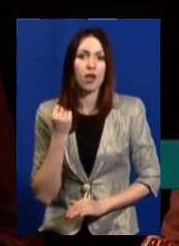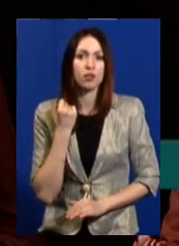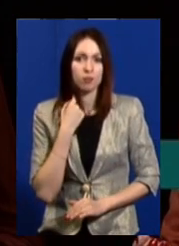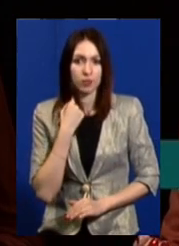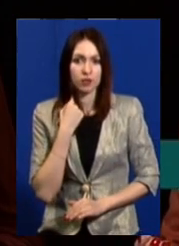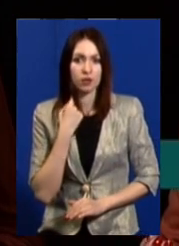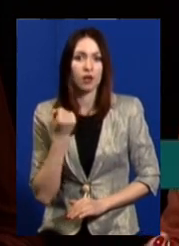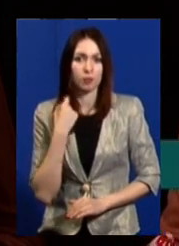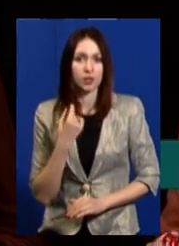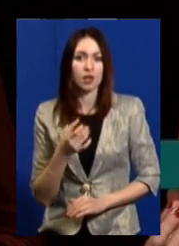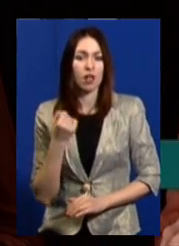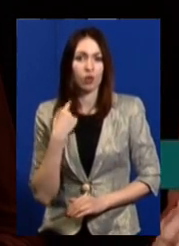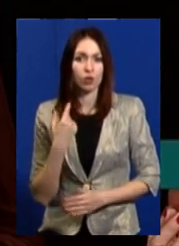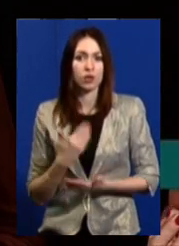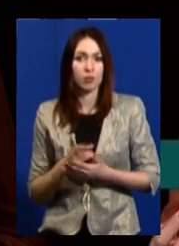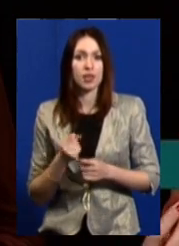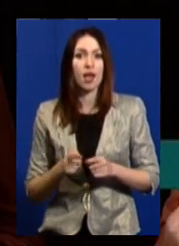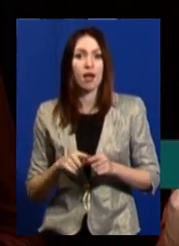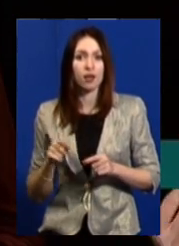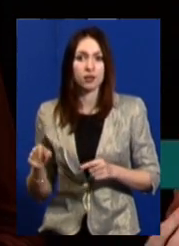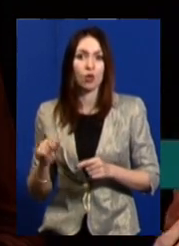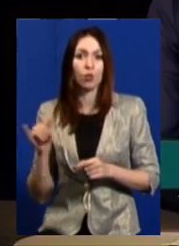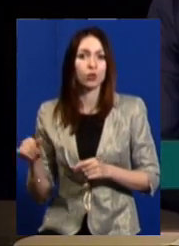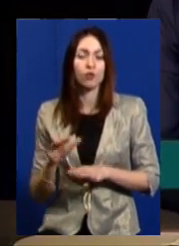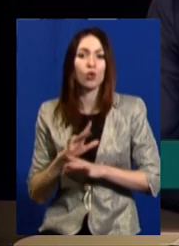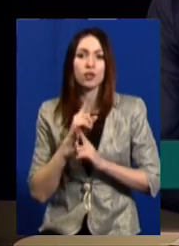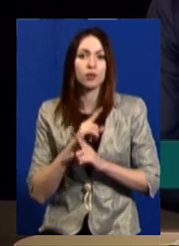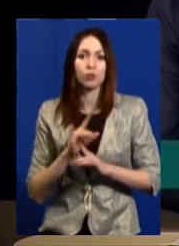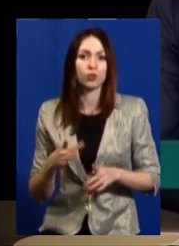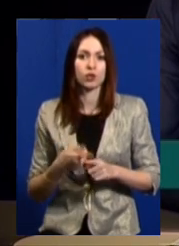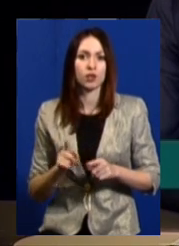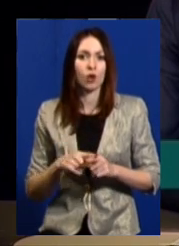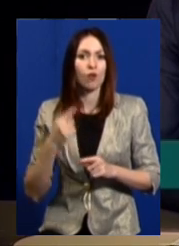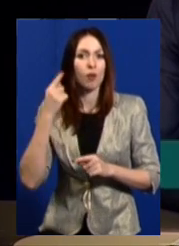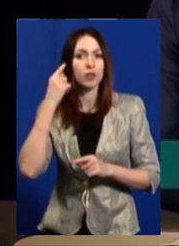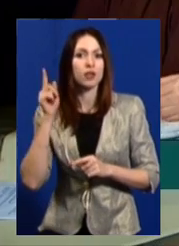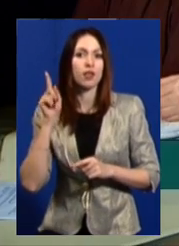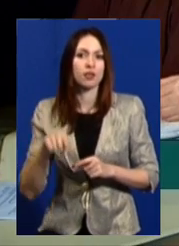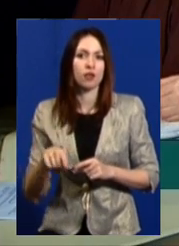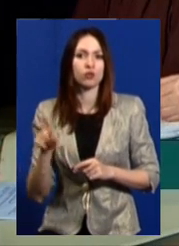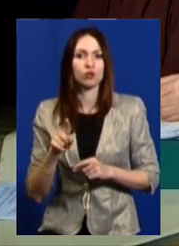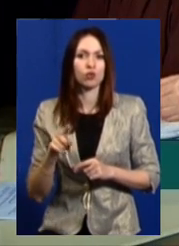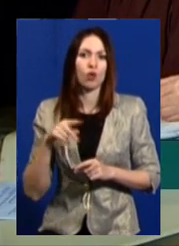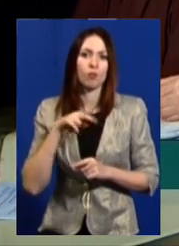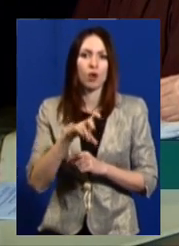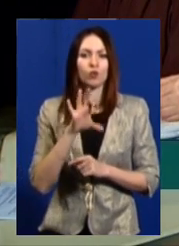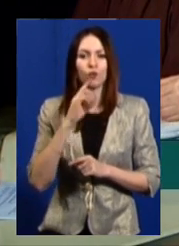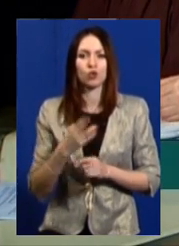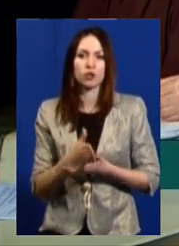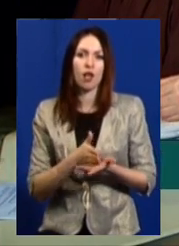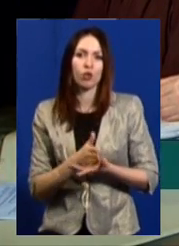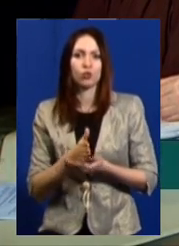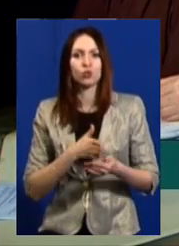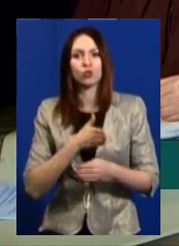зловживати алкоголем. На це повинна, в нього не буде такої думки навіть, що піду я до соціальних